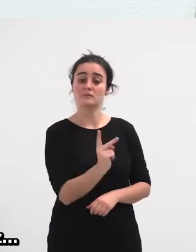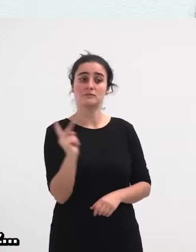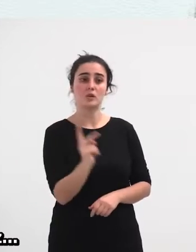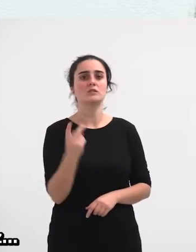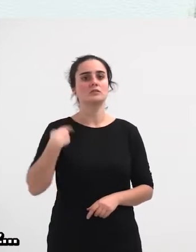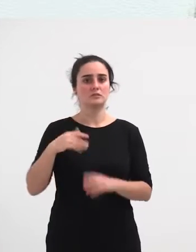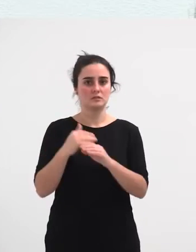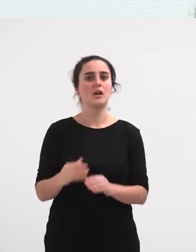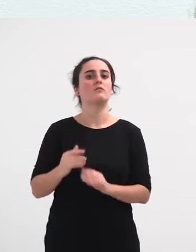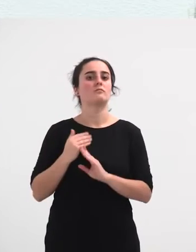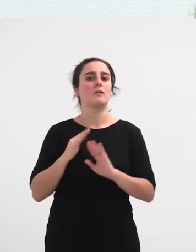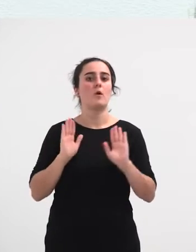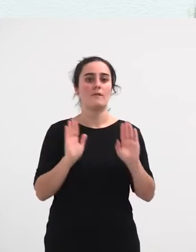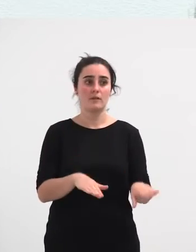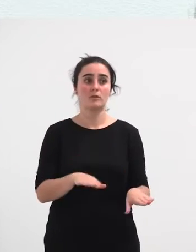orain dik, ez,